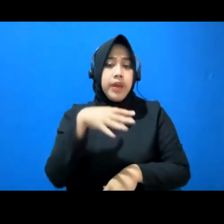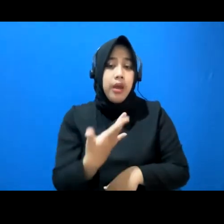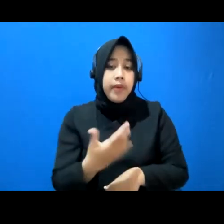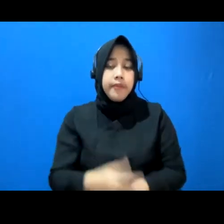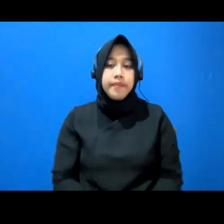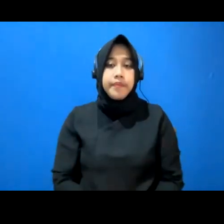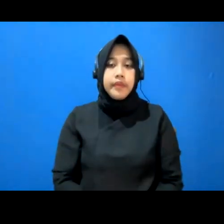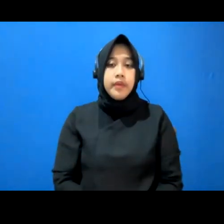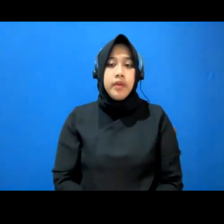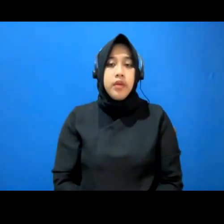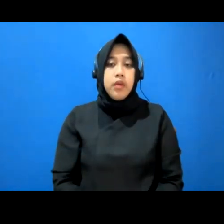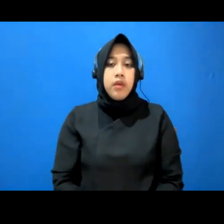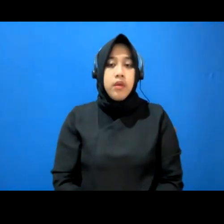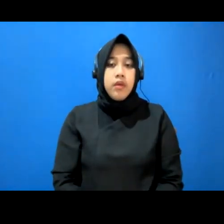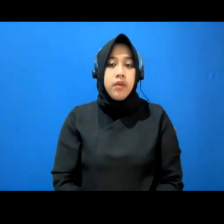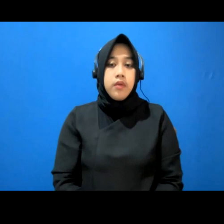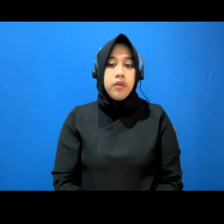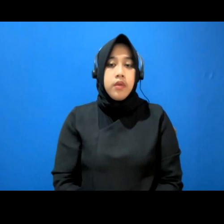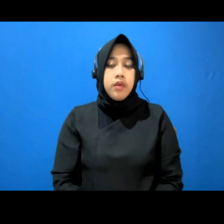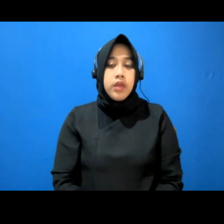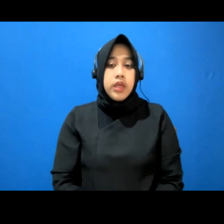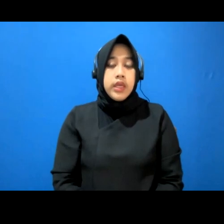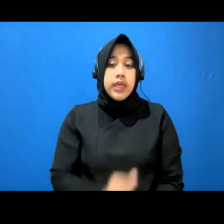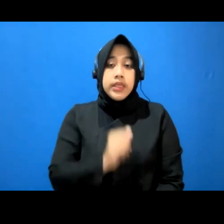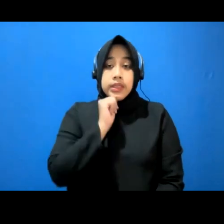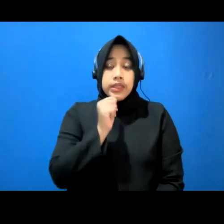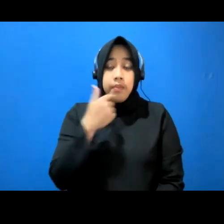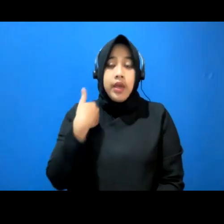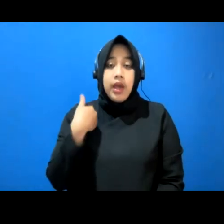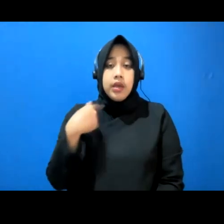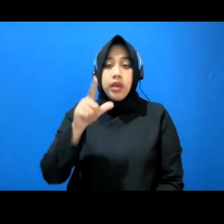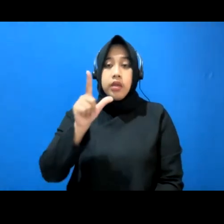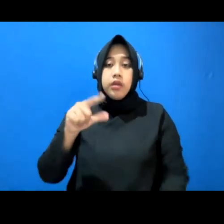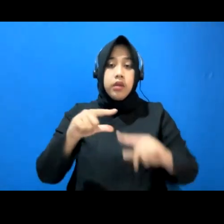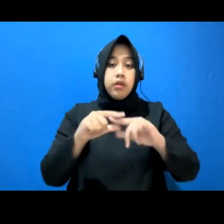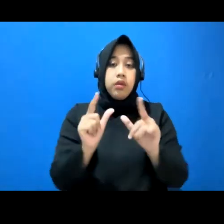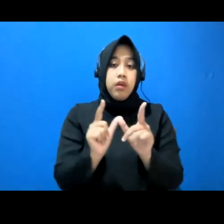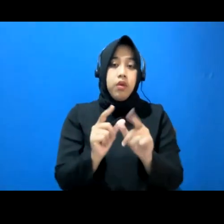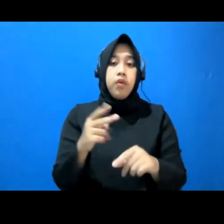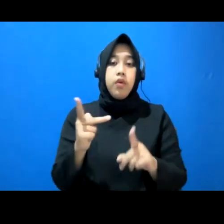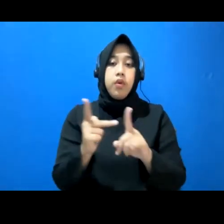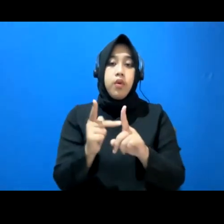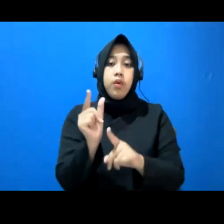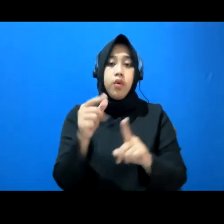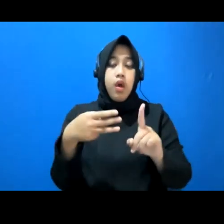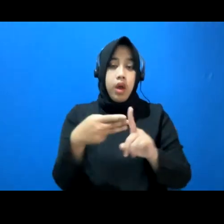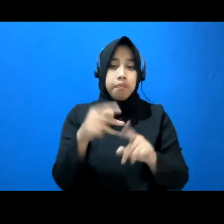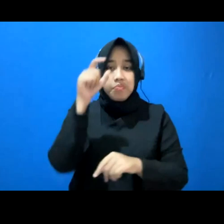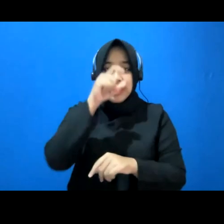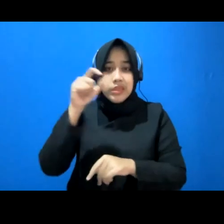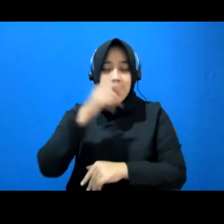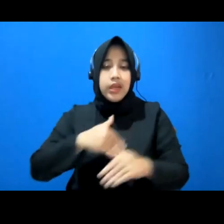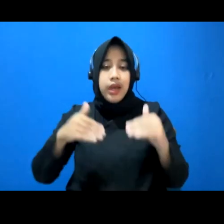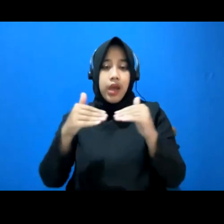bahwa siapa yang ada di dalam Low Hub itu yang bisa dihubungi oleh pencari keadilan asumsinya adalah orang yang sudah